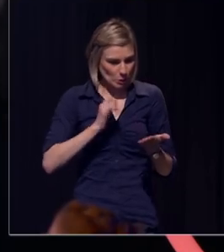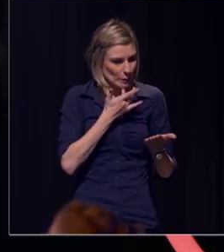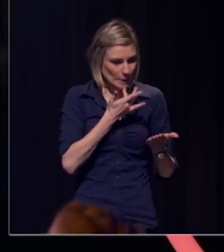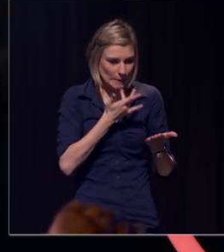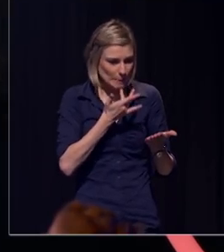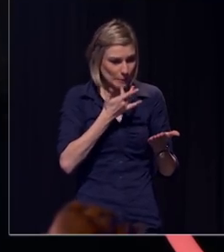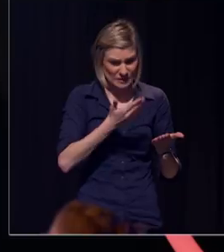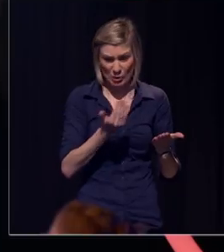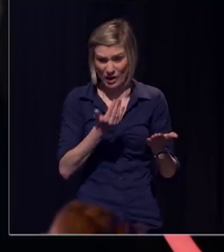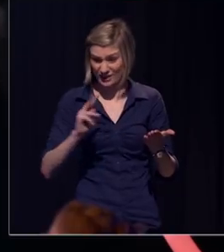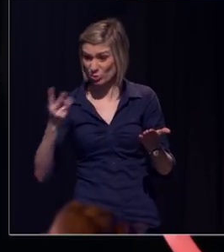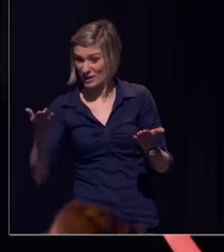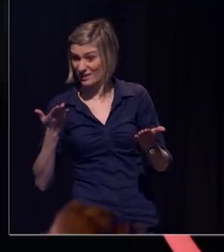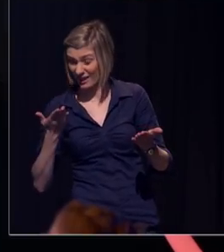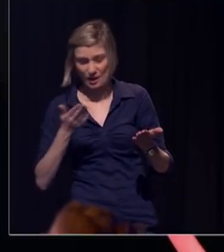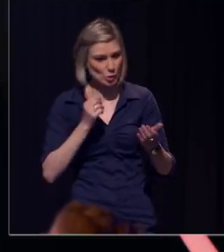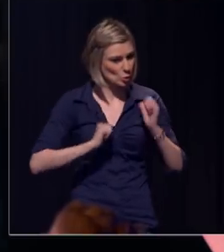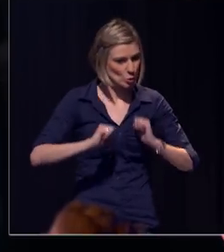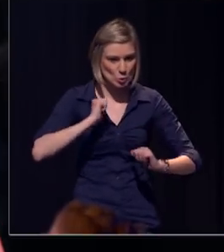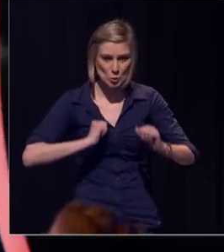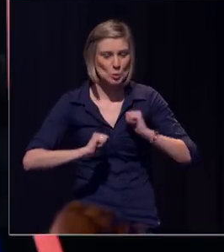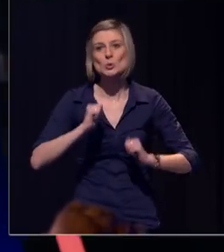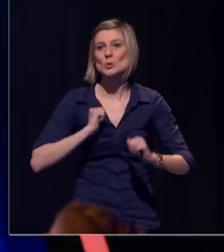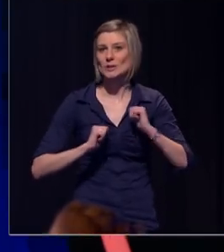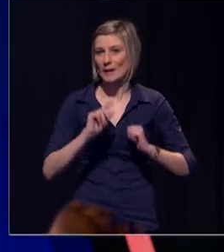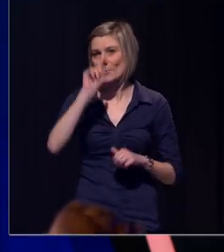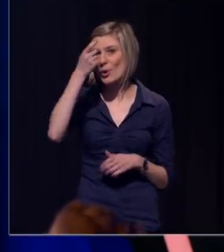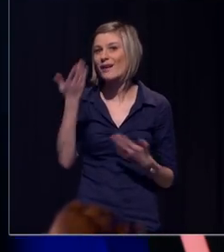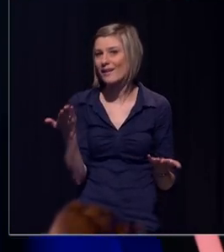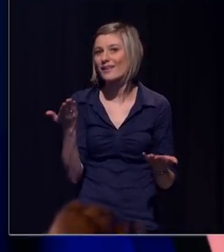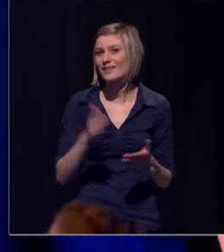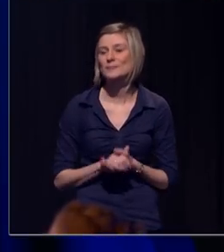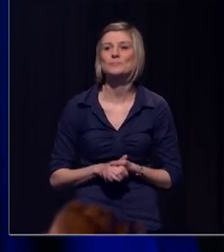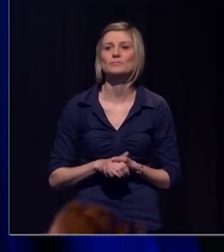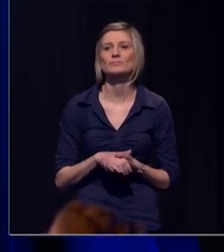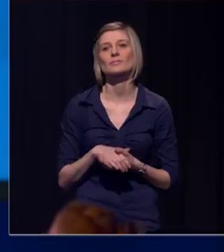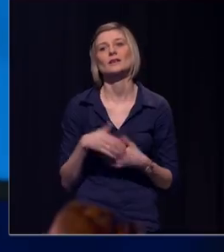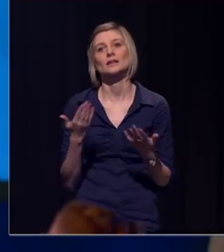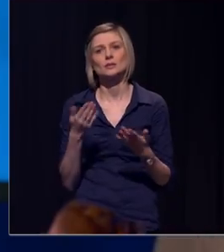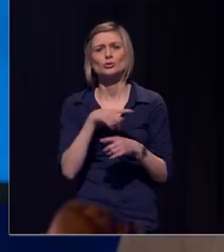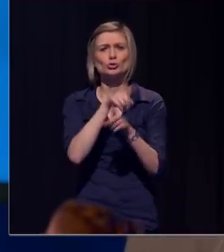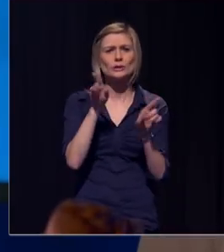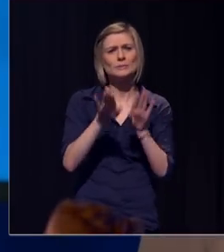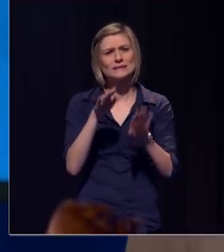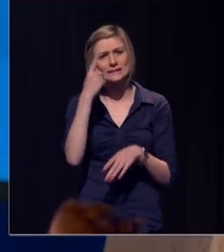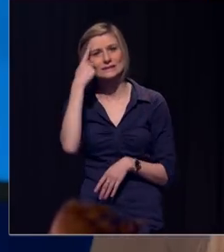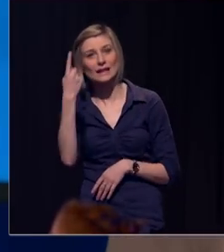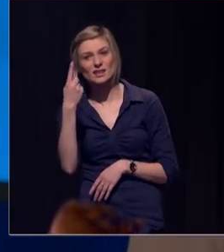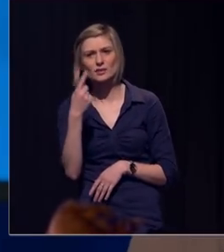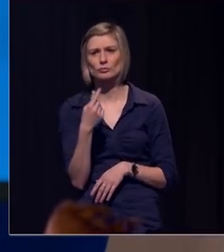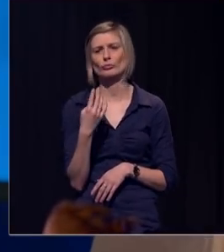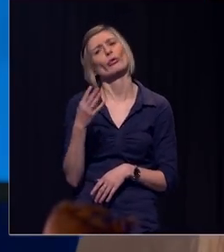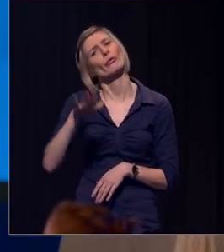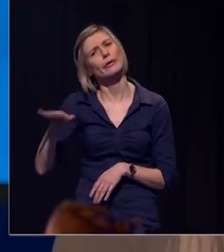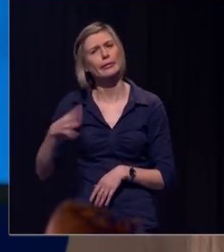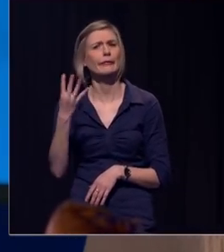zijn legendarische beelden. U moet ze echt gezien hebben. En u kunt wel denken ja, ja, vierjarige,